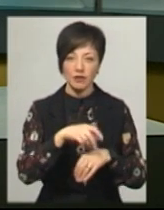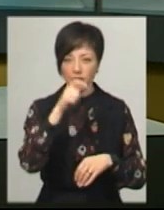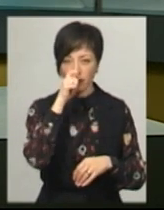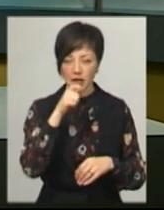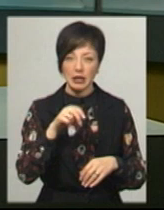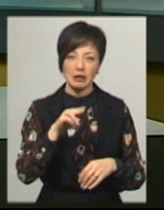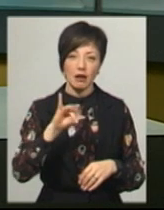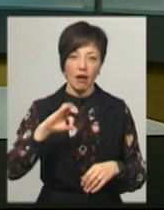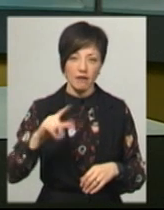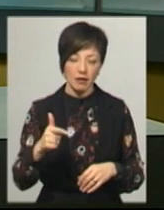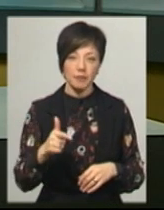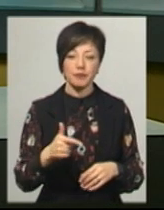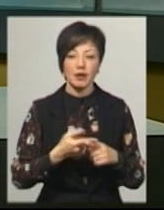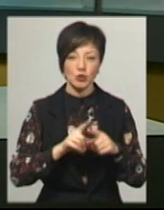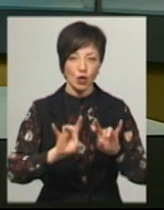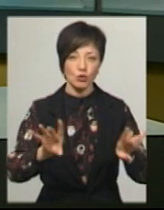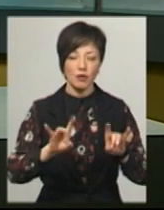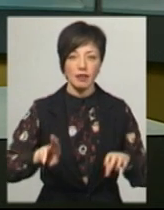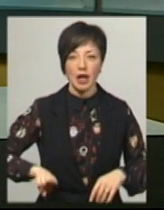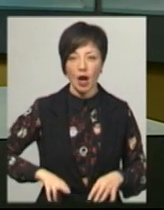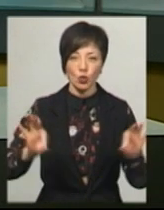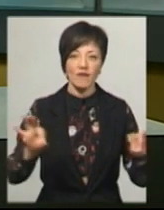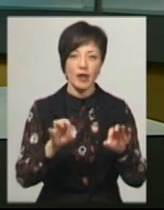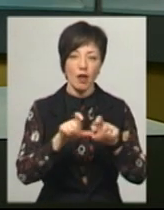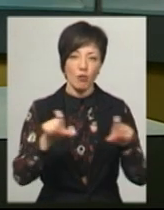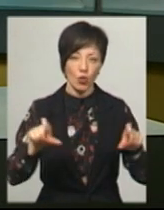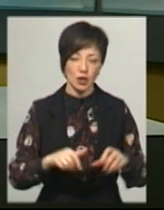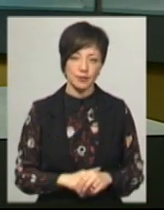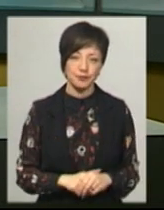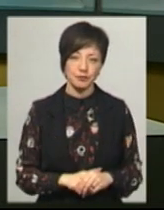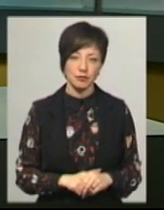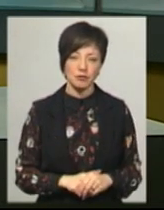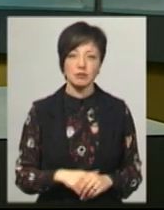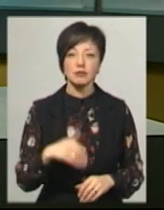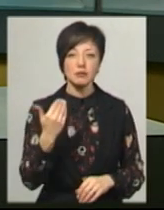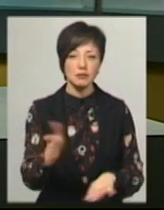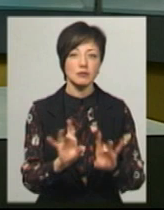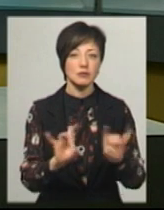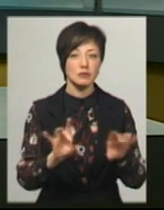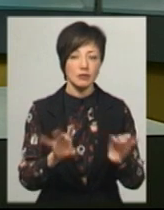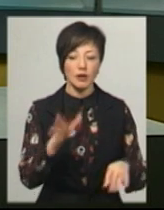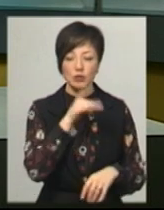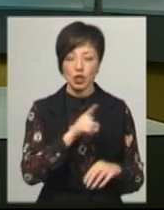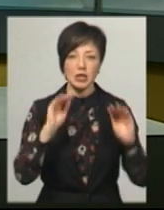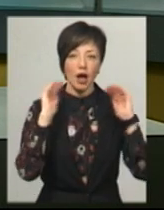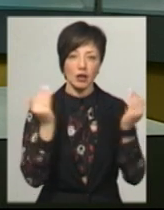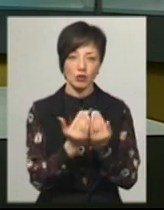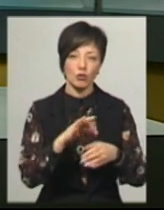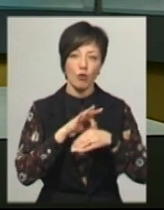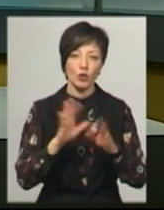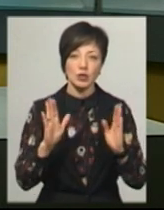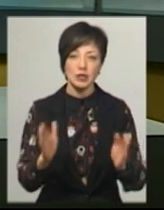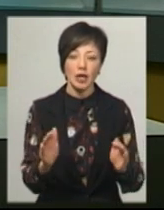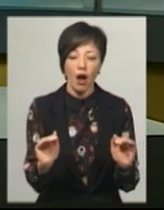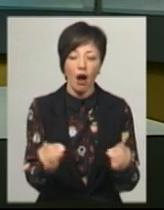квітні та травні. Про це Суспільному розповів директор філармонії Олександр Драган. За його словами, під час карантину проводитимуться тільки